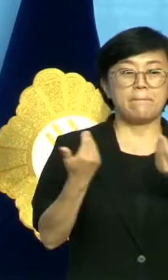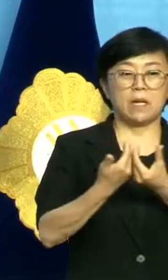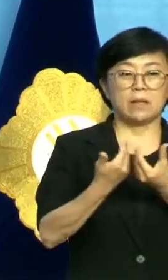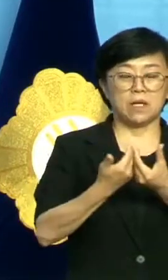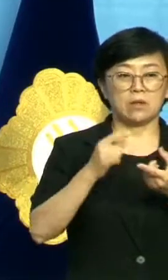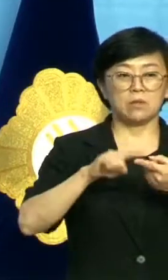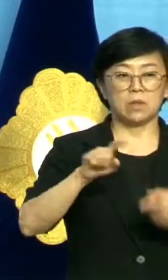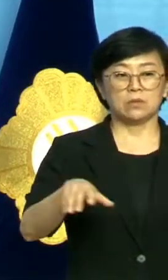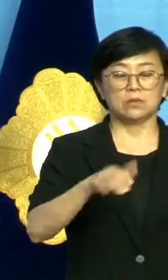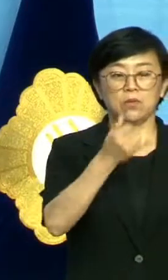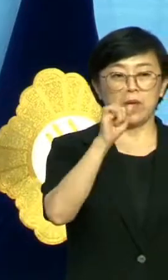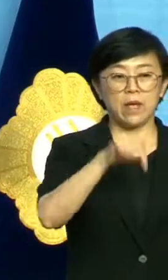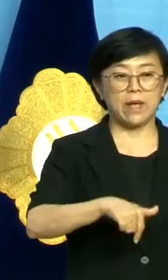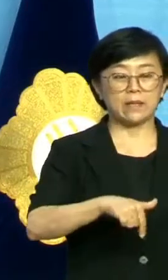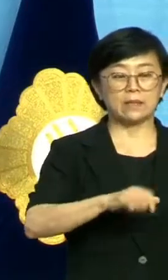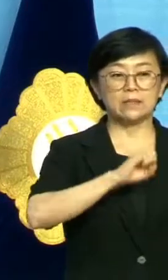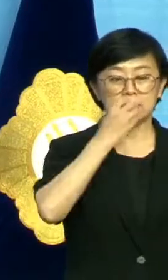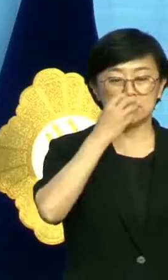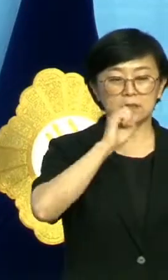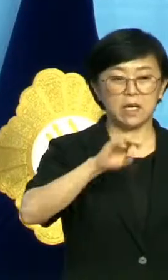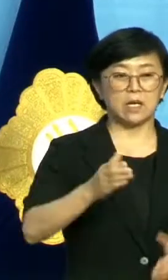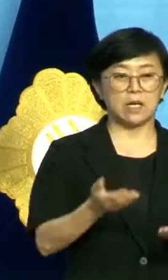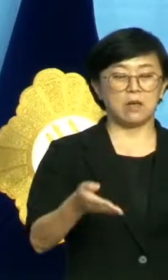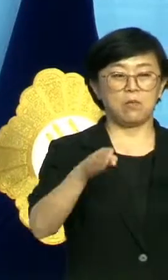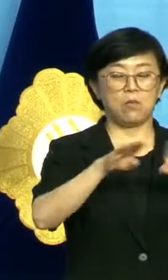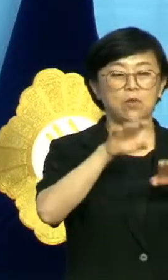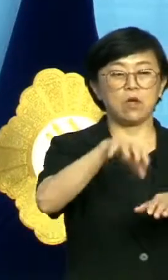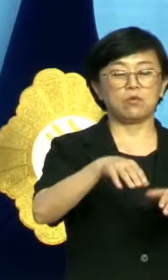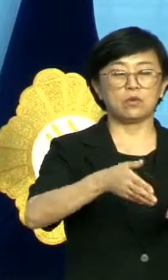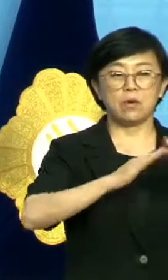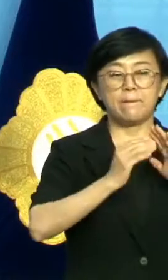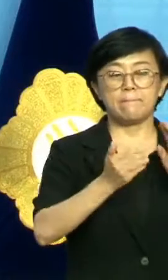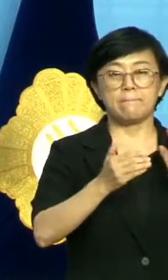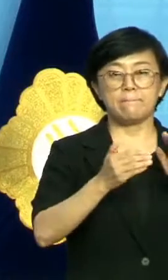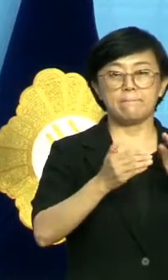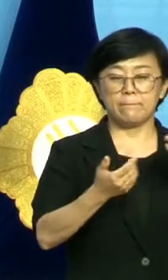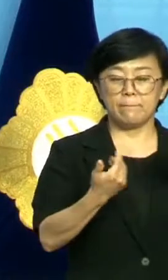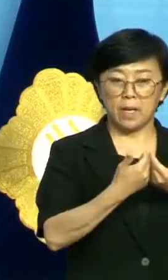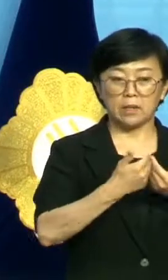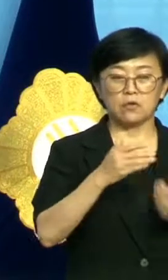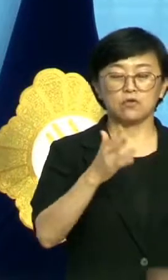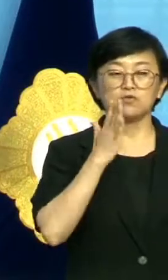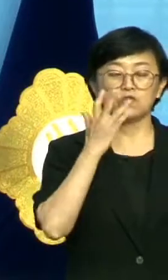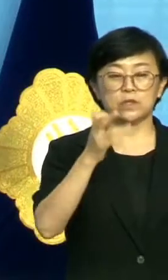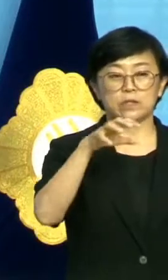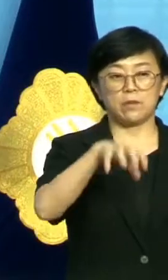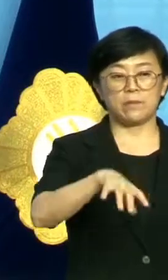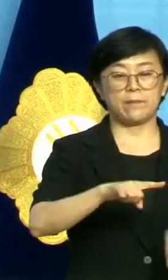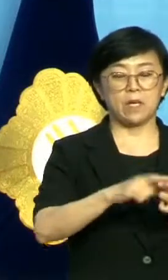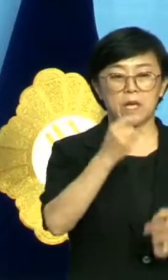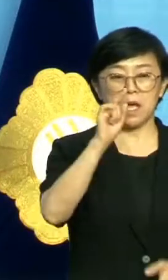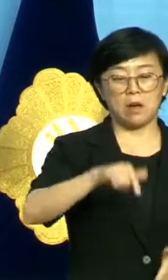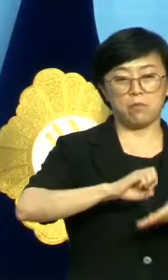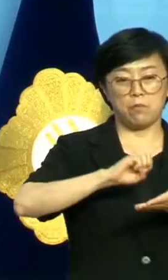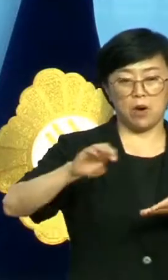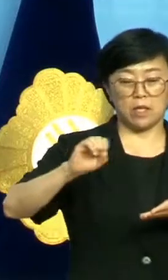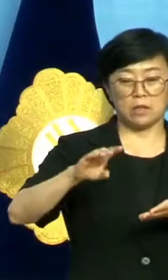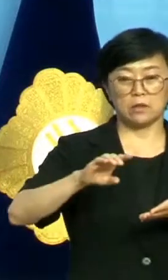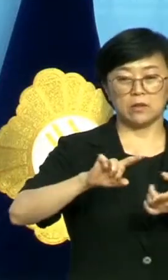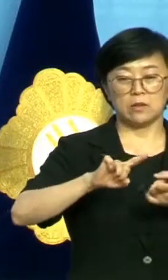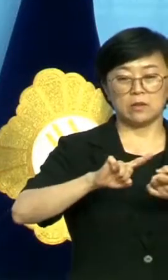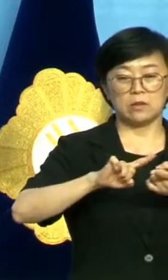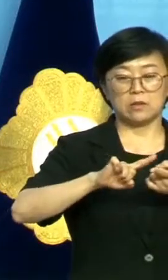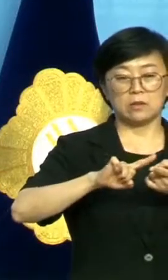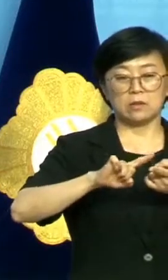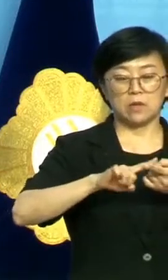월성핵쓰레기장 반대 주민투표 울산운동본부 고준희 핵폐기물 전국회의에서